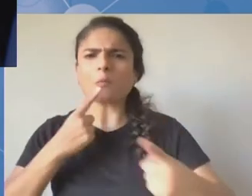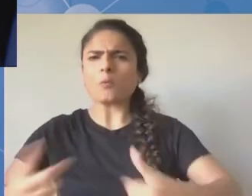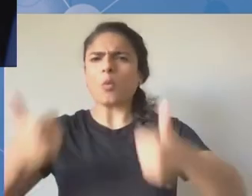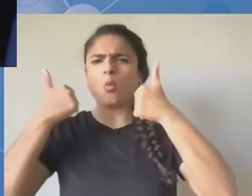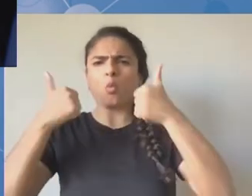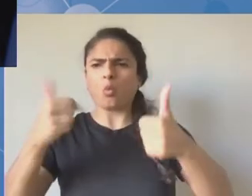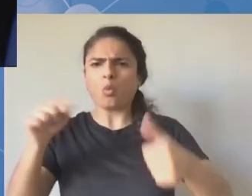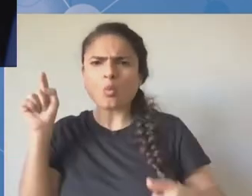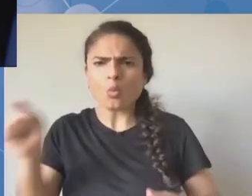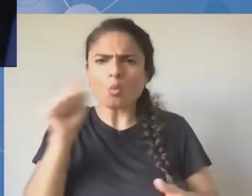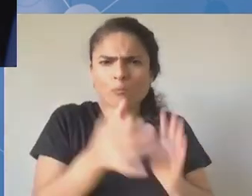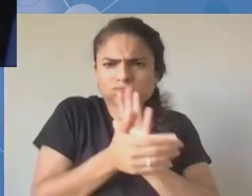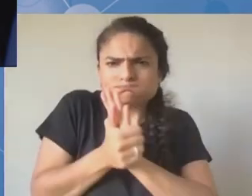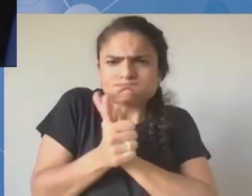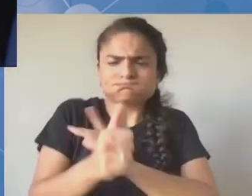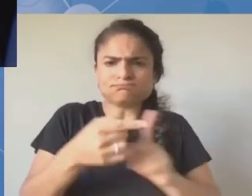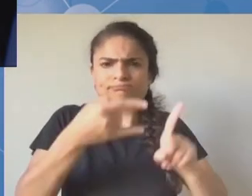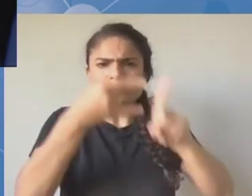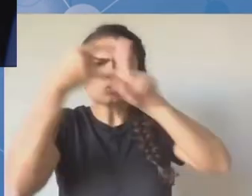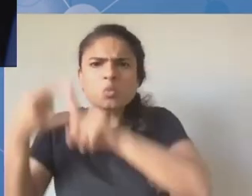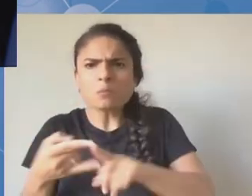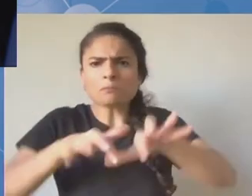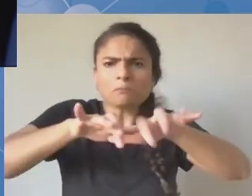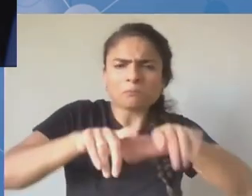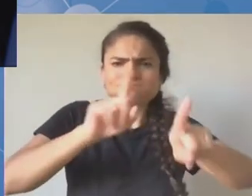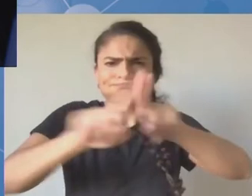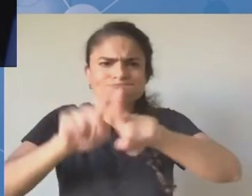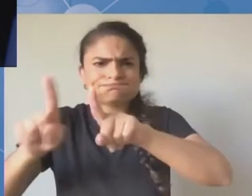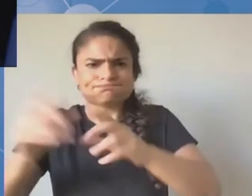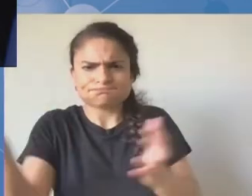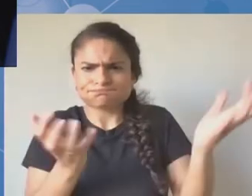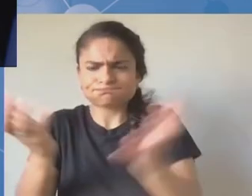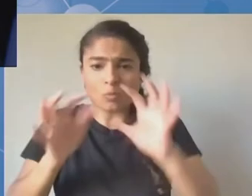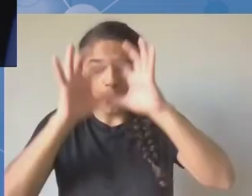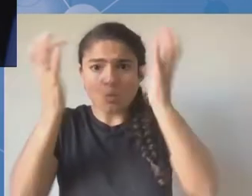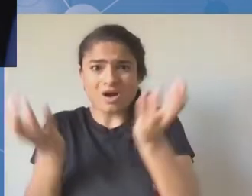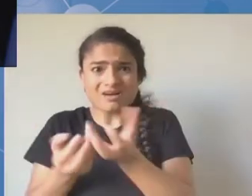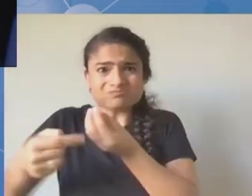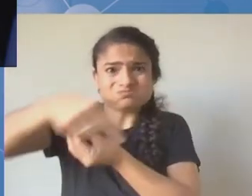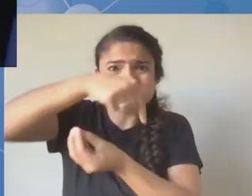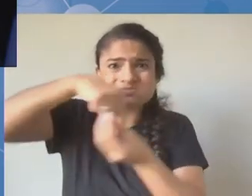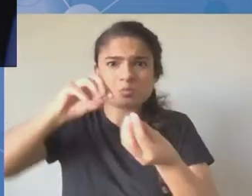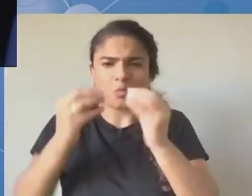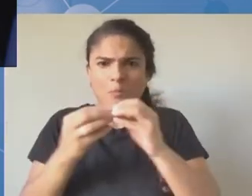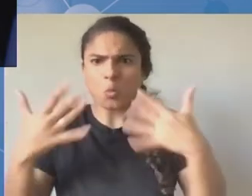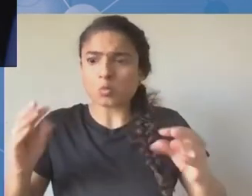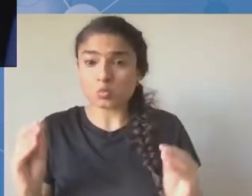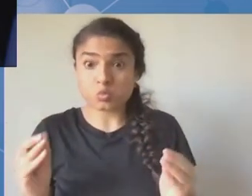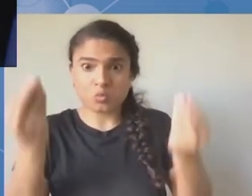pomieszczeniu znajdowali się wyłącznie młodzi ludzie. I pomyślałam sobie, że prawdopodobnie